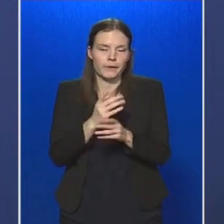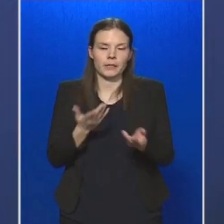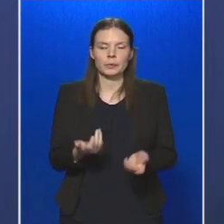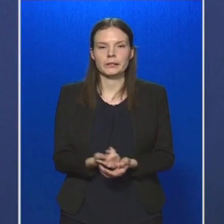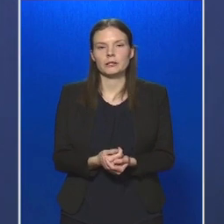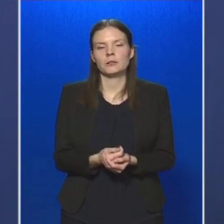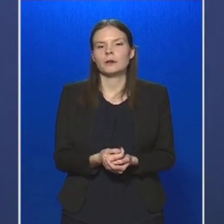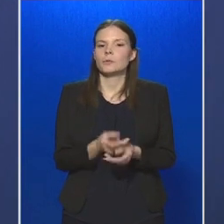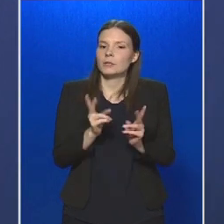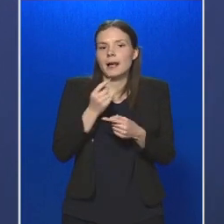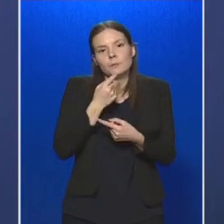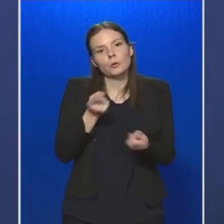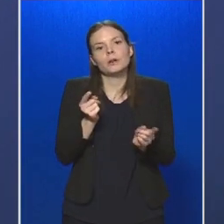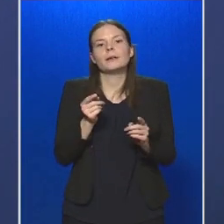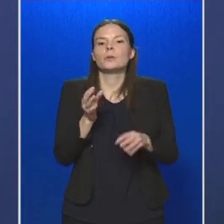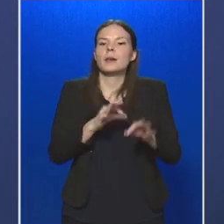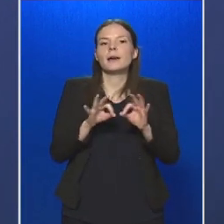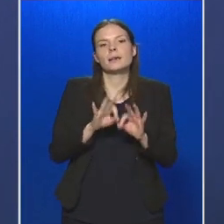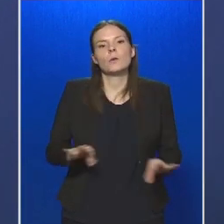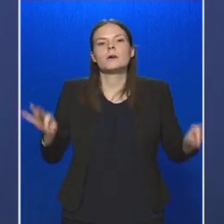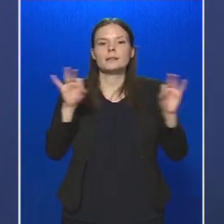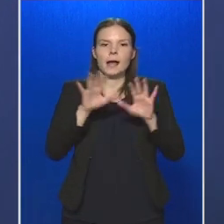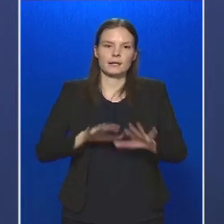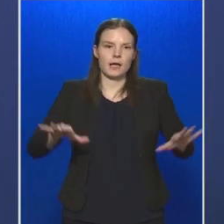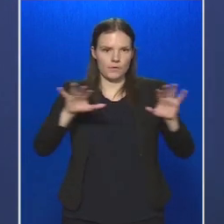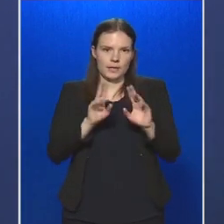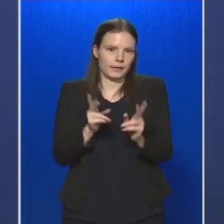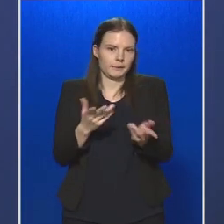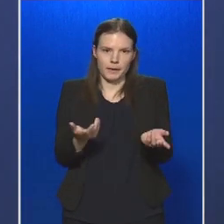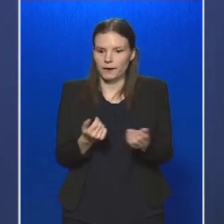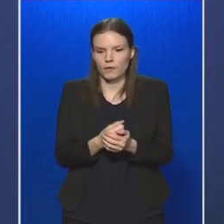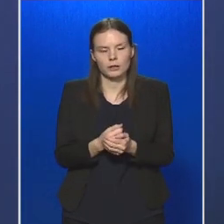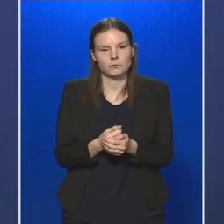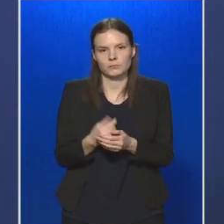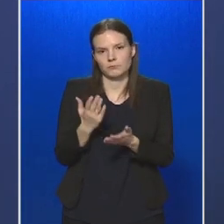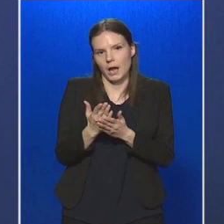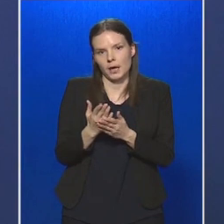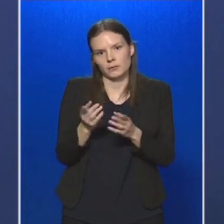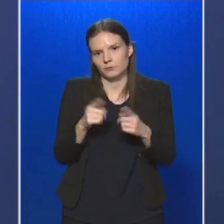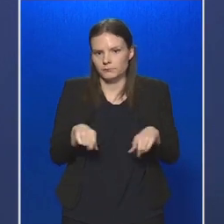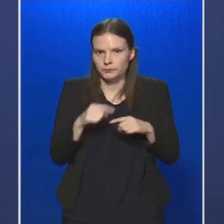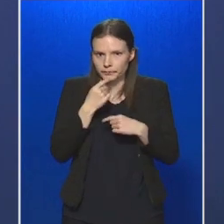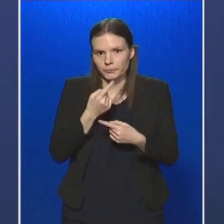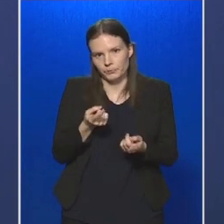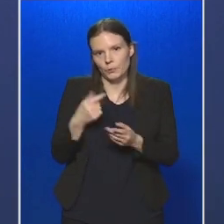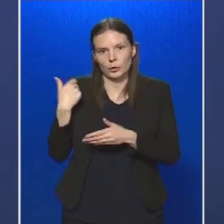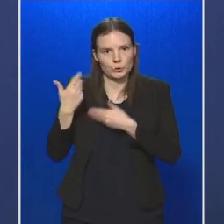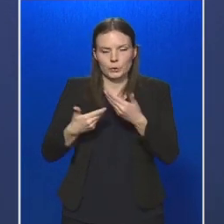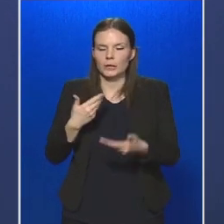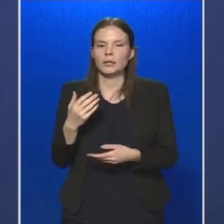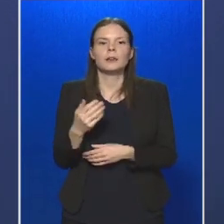elmondhatjuk, hogy az egész ország területén jelen van, napok óta ezt mondjuk, és nem is